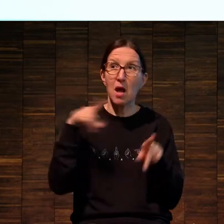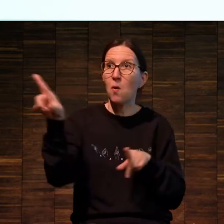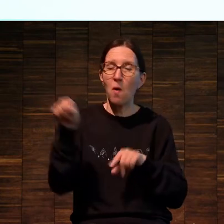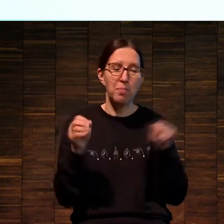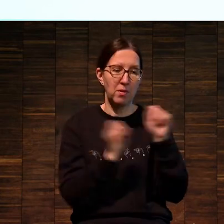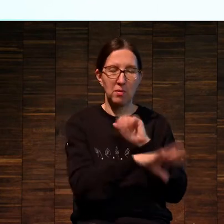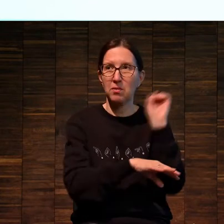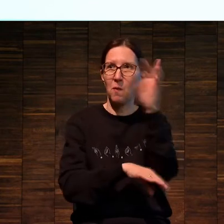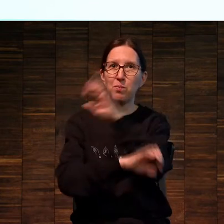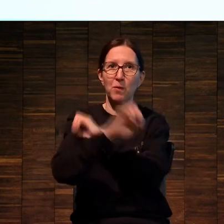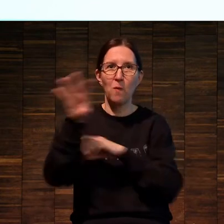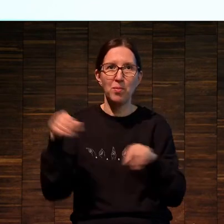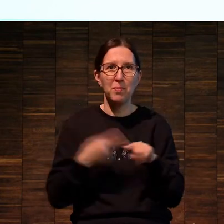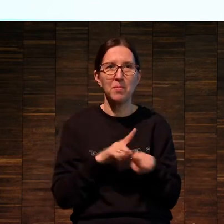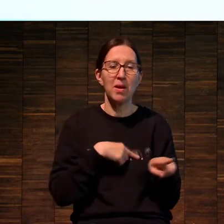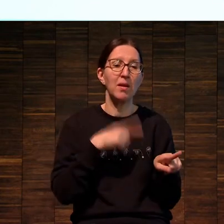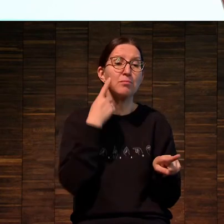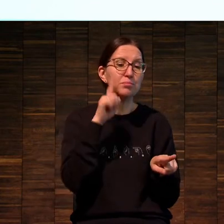кто автор этого мема.